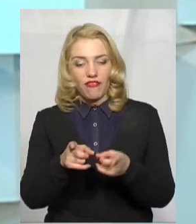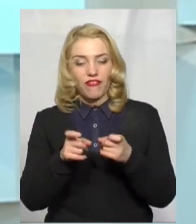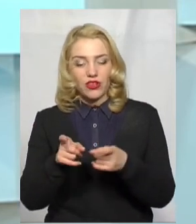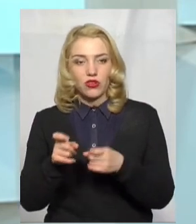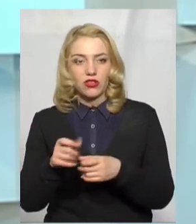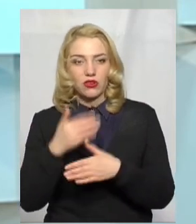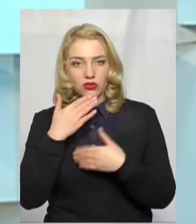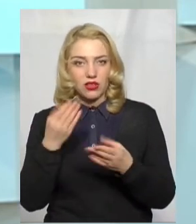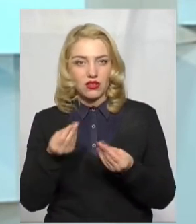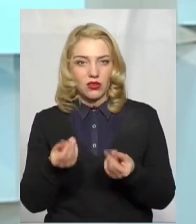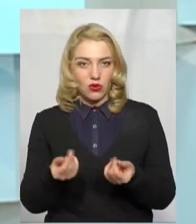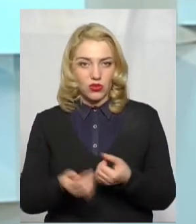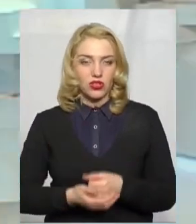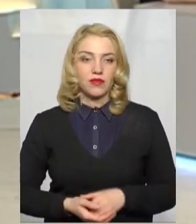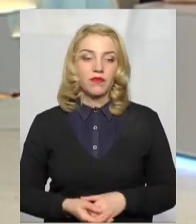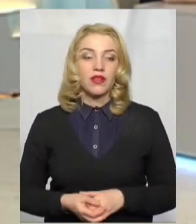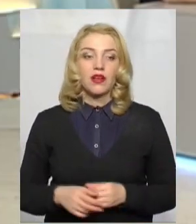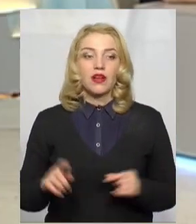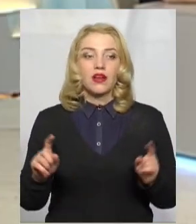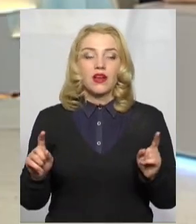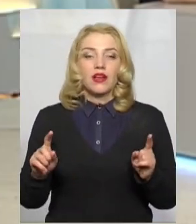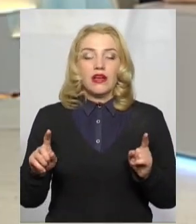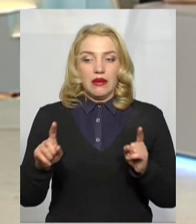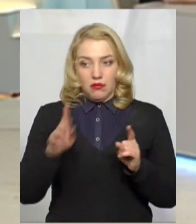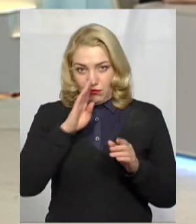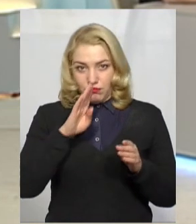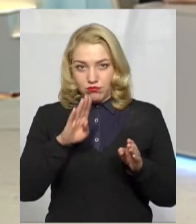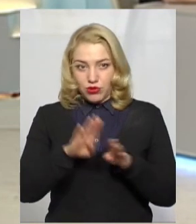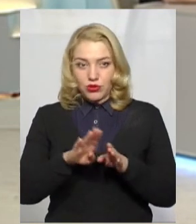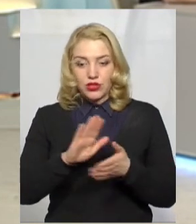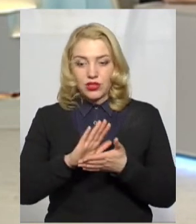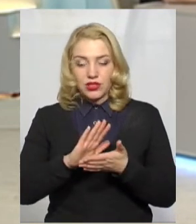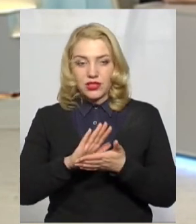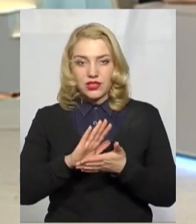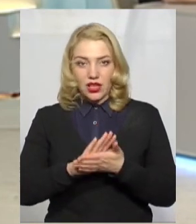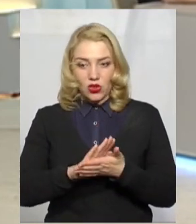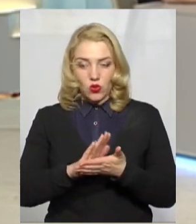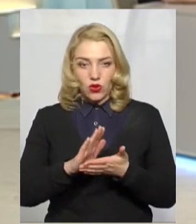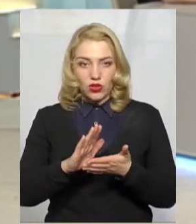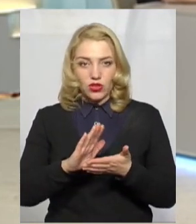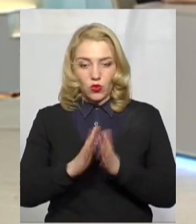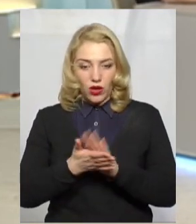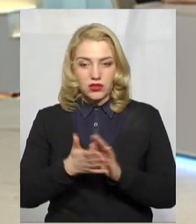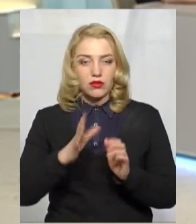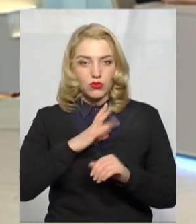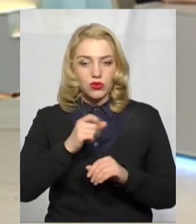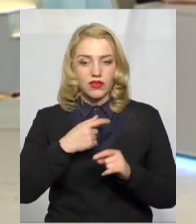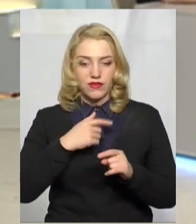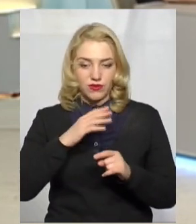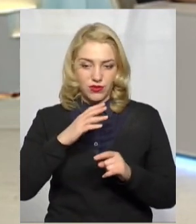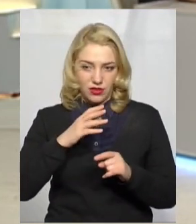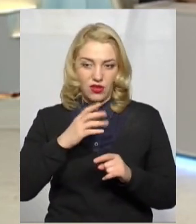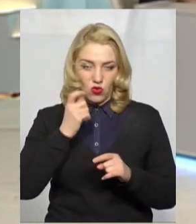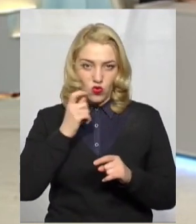останні копійки, які в них є. Все б подібні ситуації були зафіксовані в нашій області, чи це загальноукраїнська така? Це